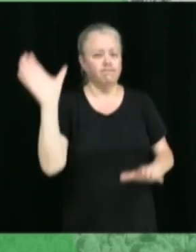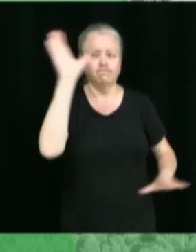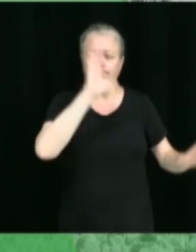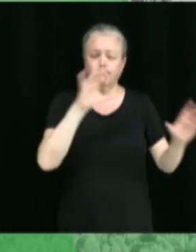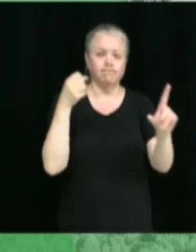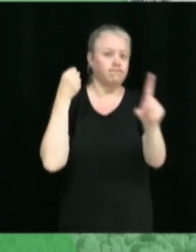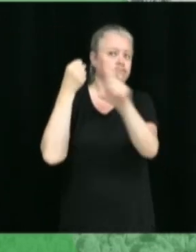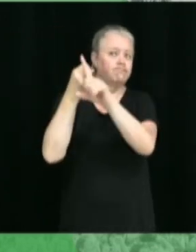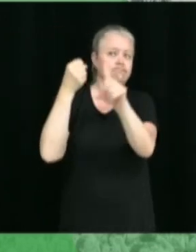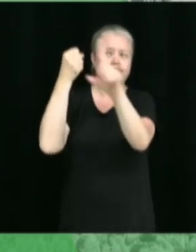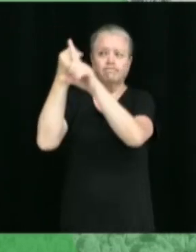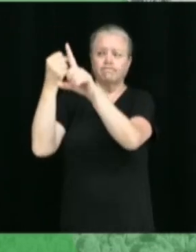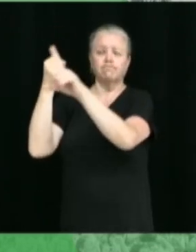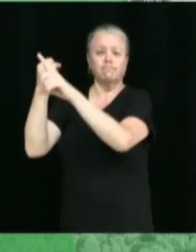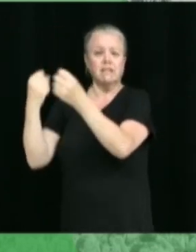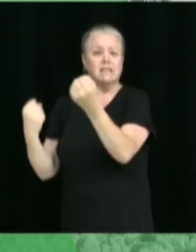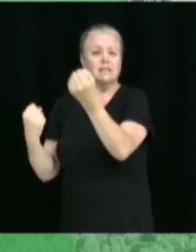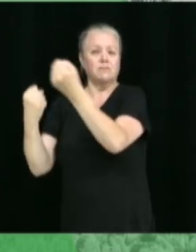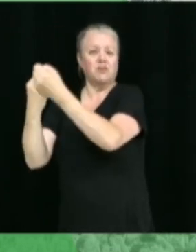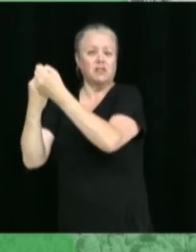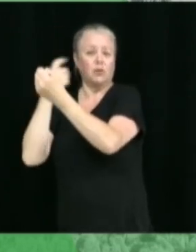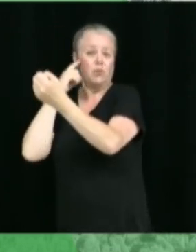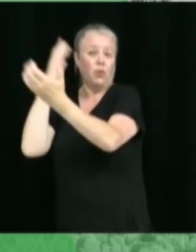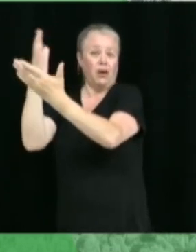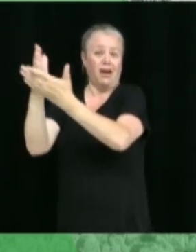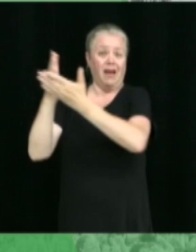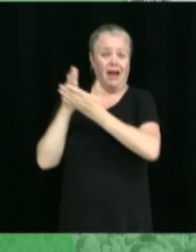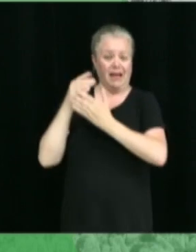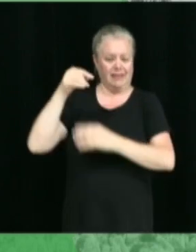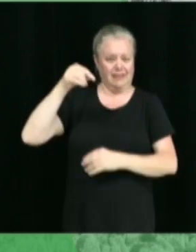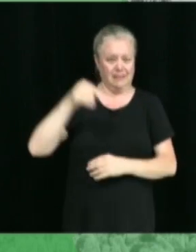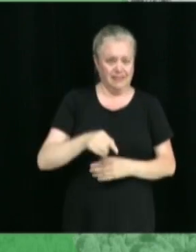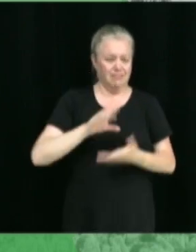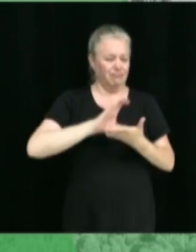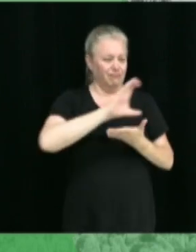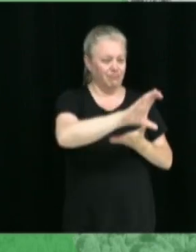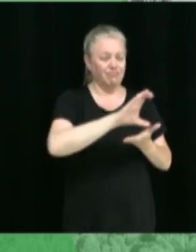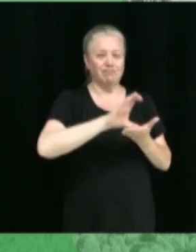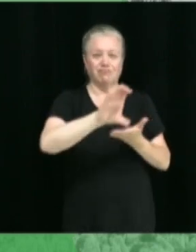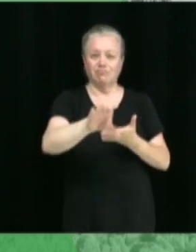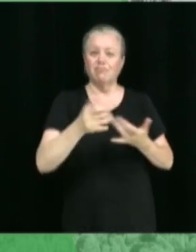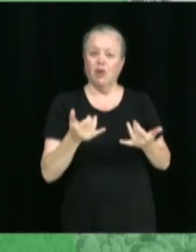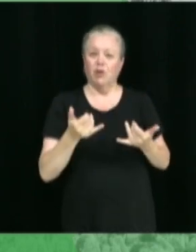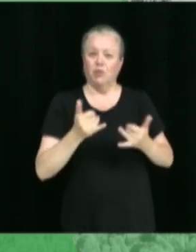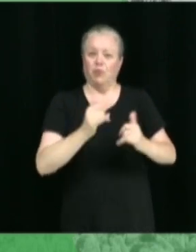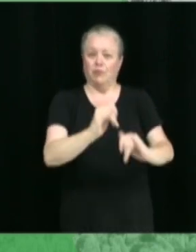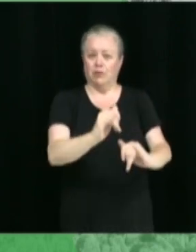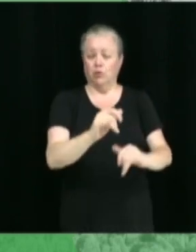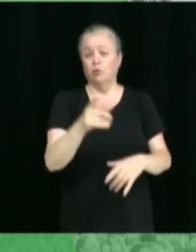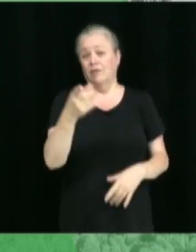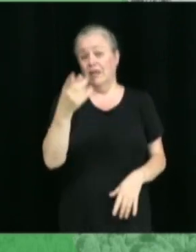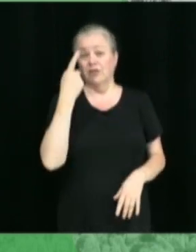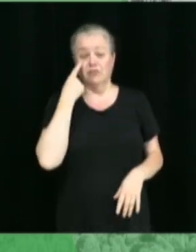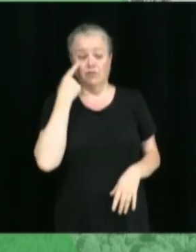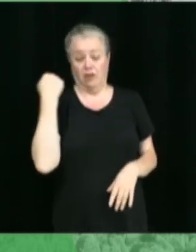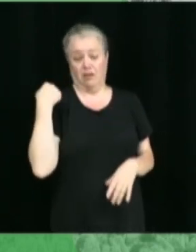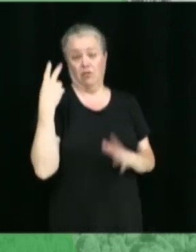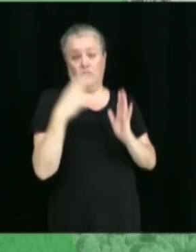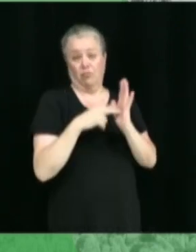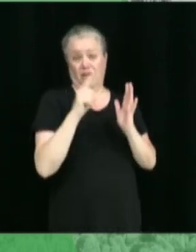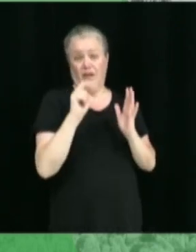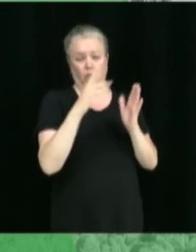pour nous permettre de poursuivre nos investissements. Et vous pouvez voir la liste des principales réalisations pour 2023.